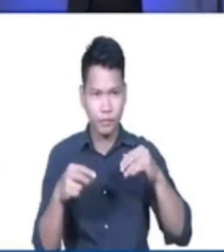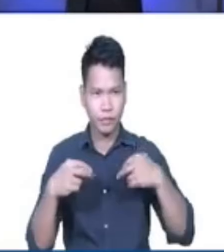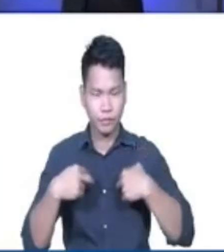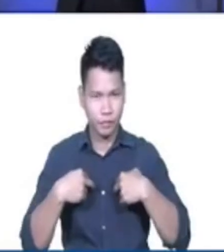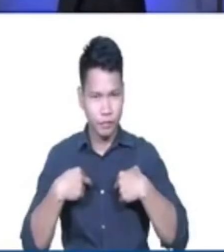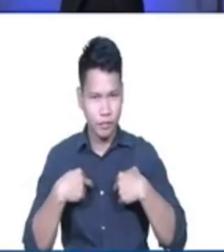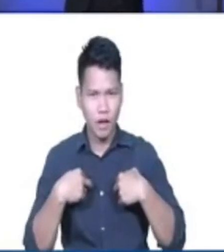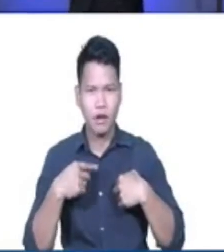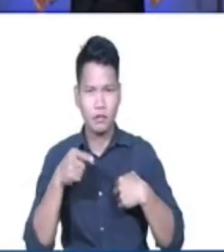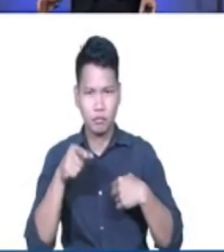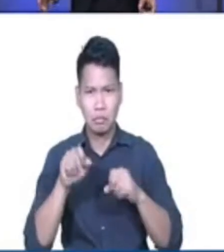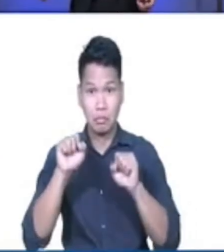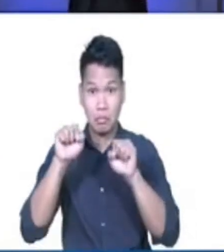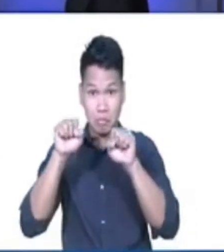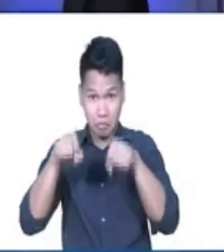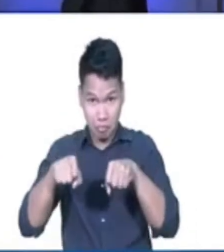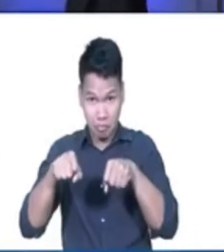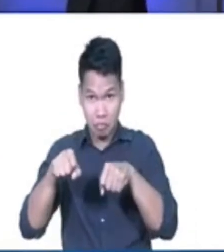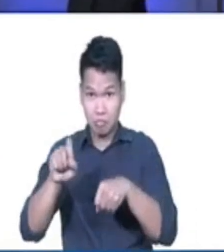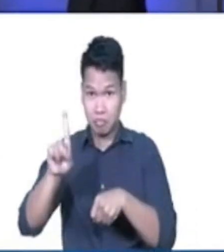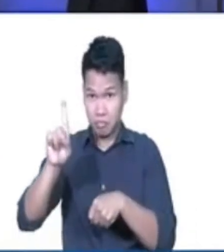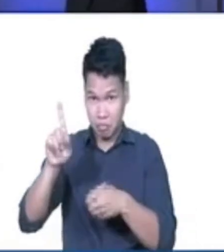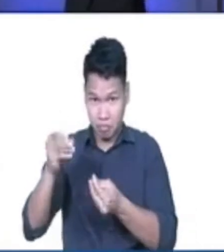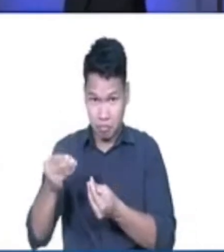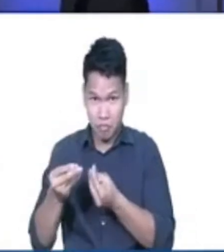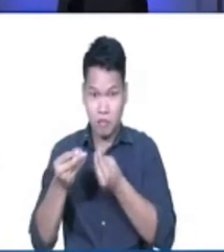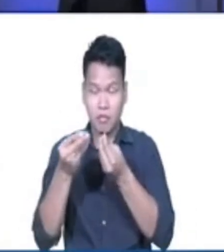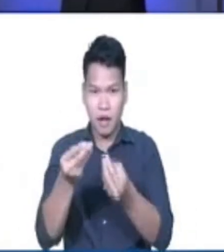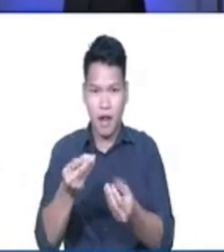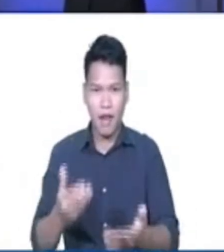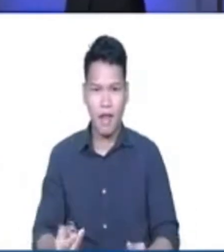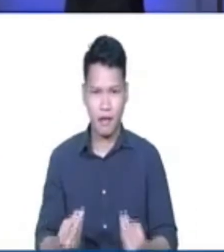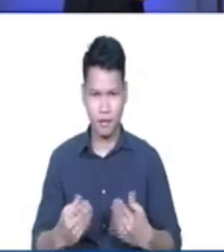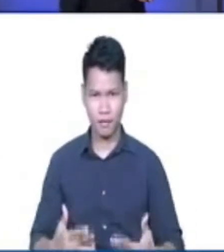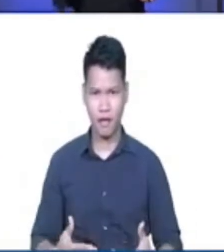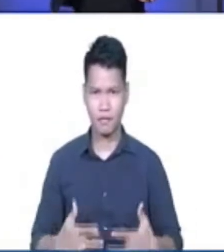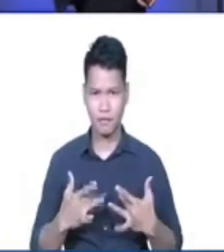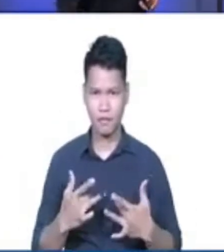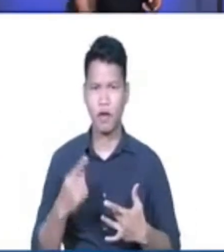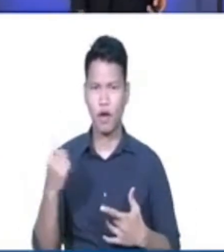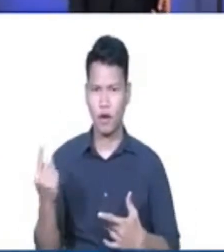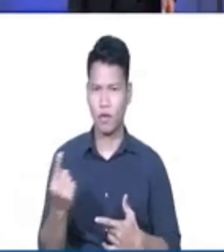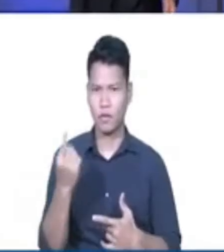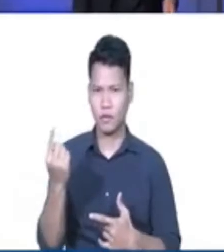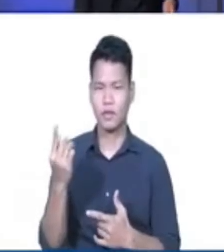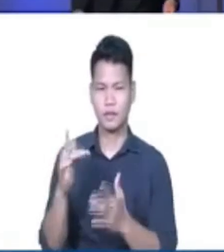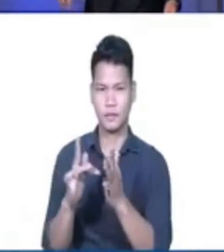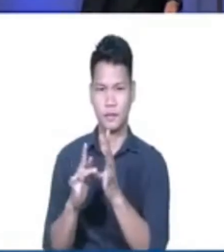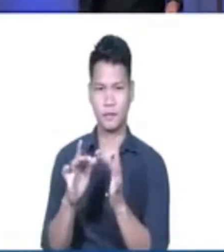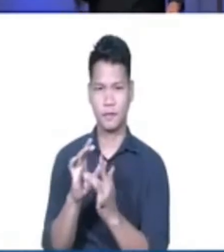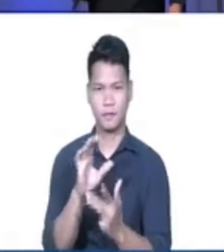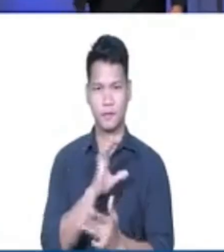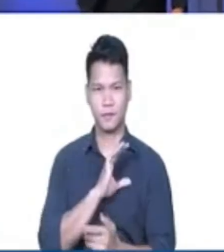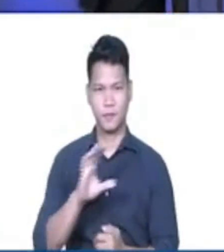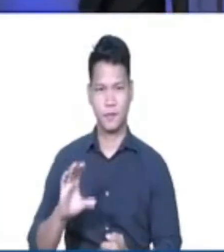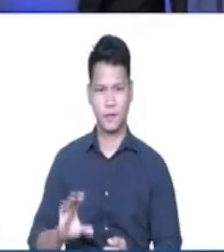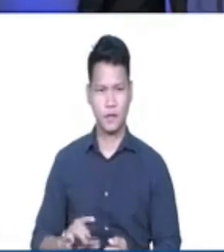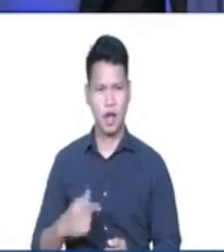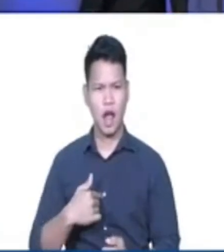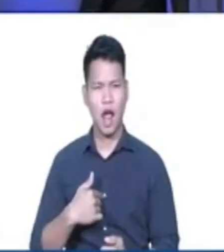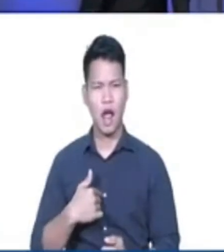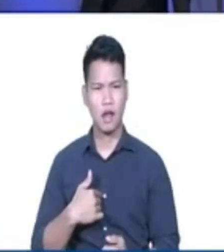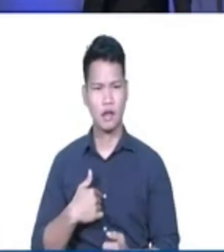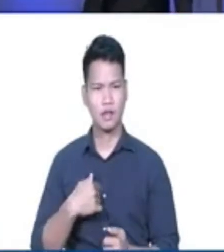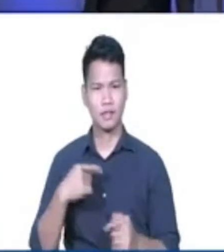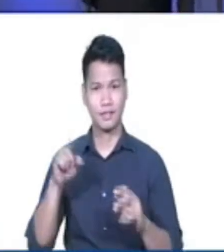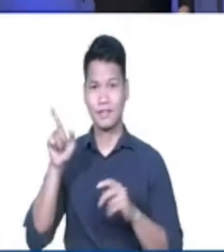one who can give us life, and no other than our Jesus Christ. I have come, he